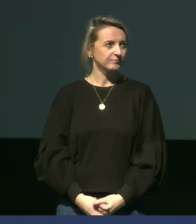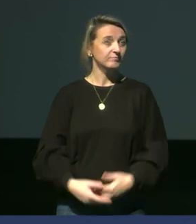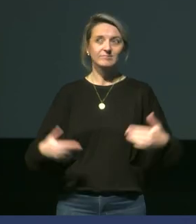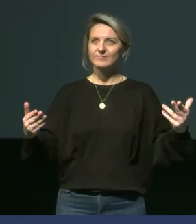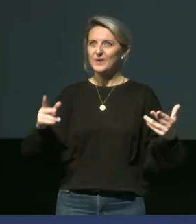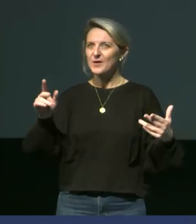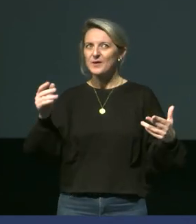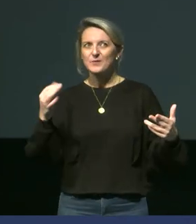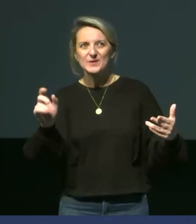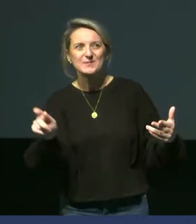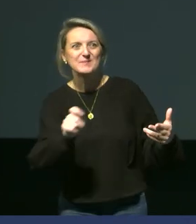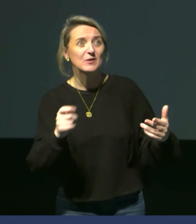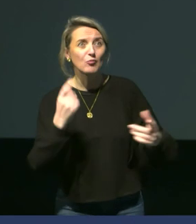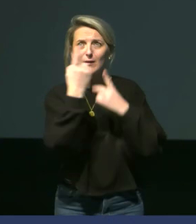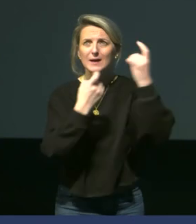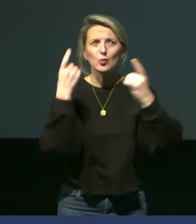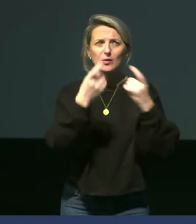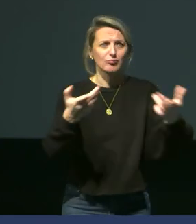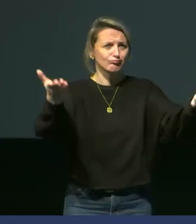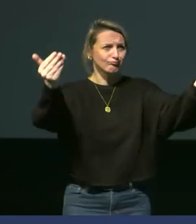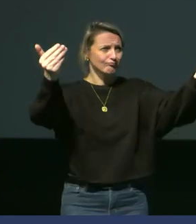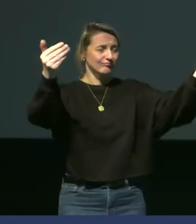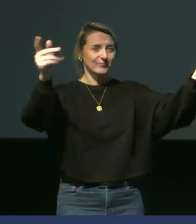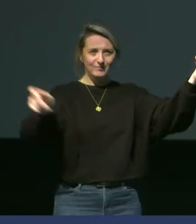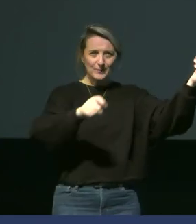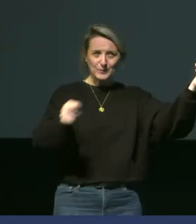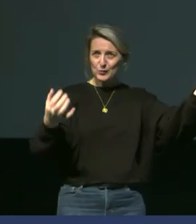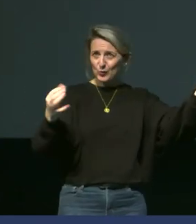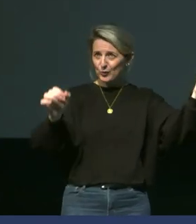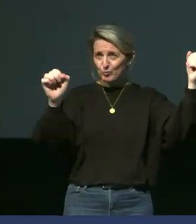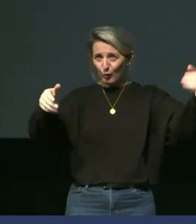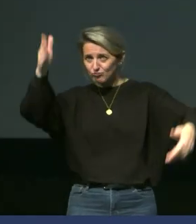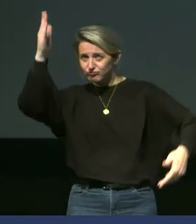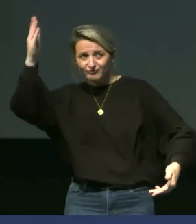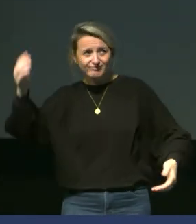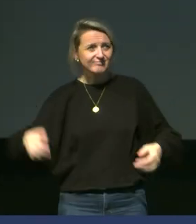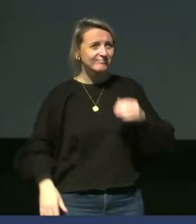Oui, bien sûr, si vous avez des questions, n'hésitez pas à les poser.